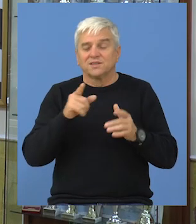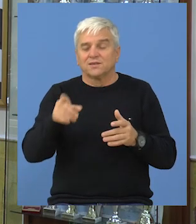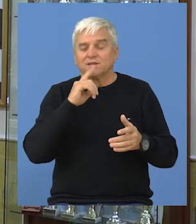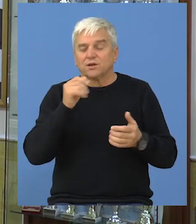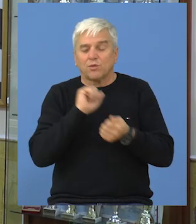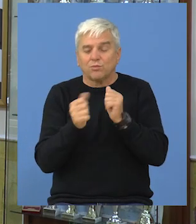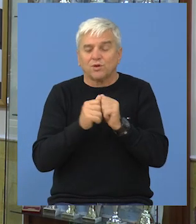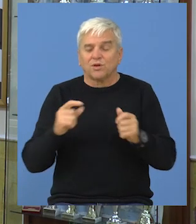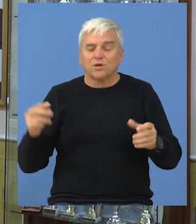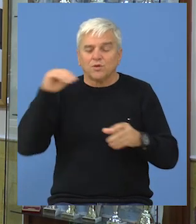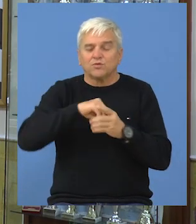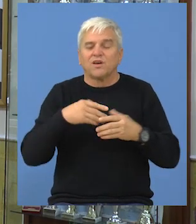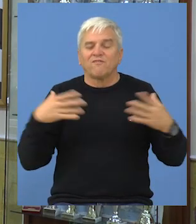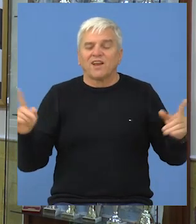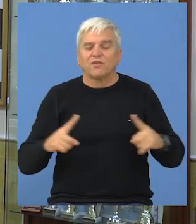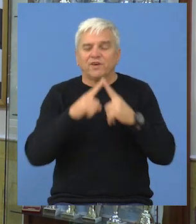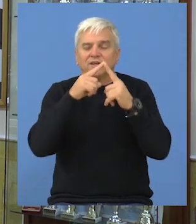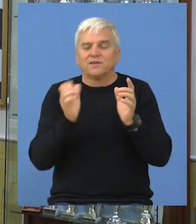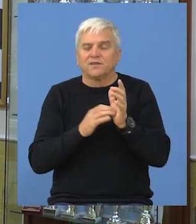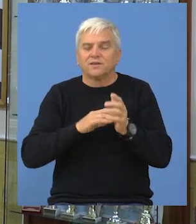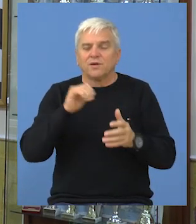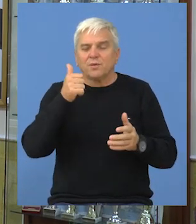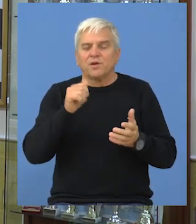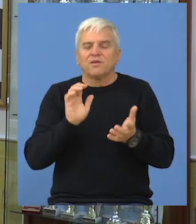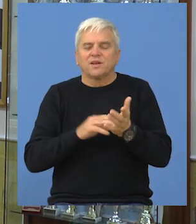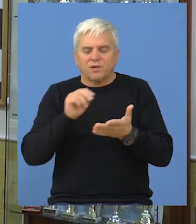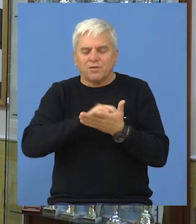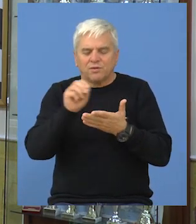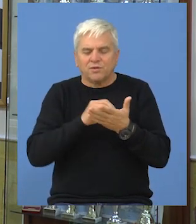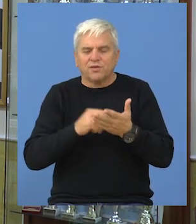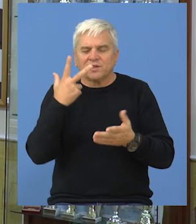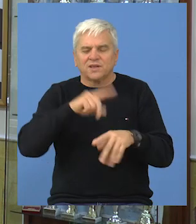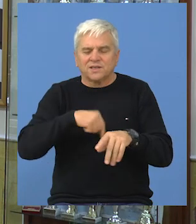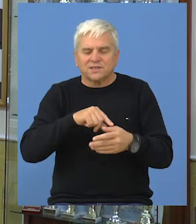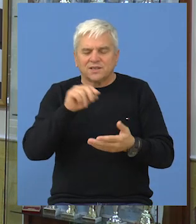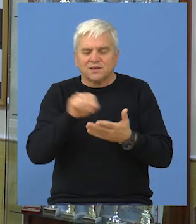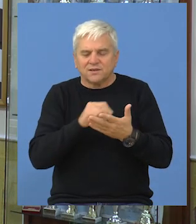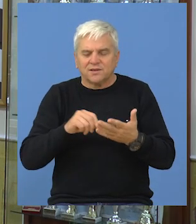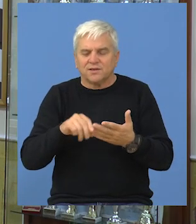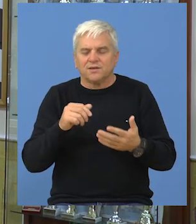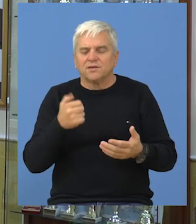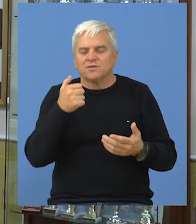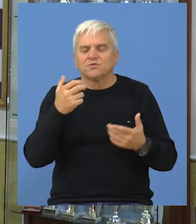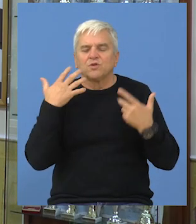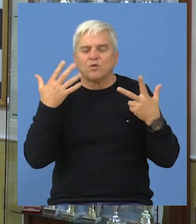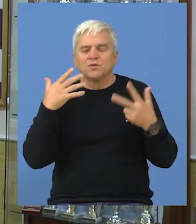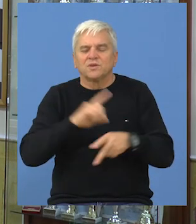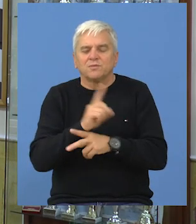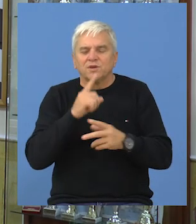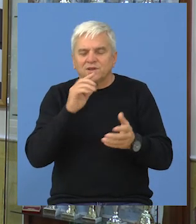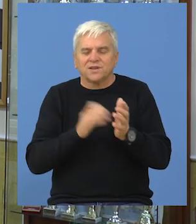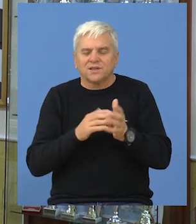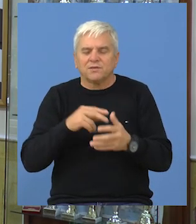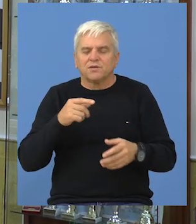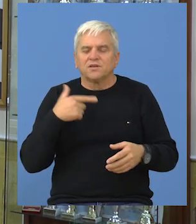Oni takmičari koji su se izborili za učešće u velikom finalu treba prvo da ispune test od tri sata, odnosno za 180